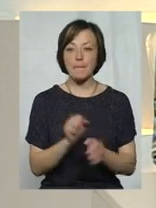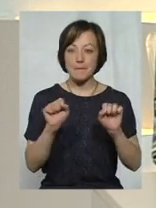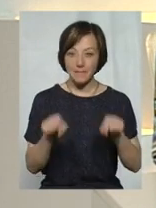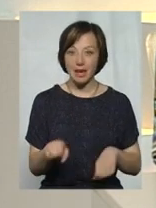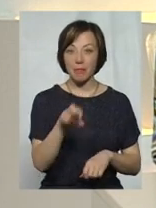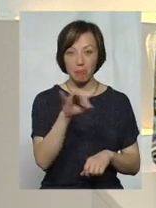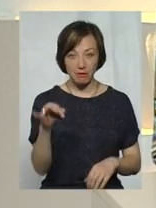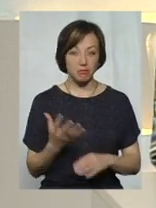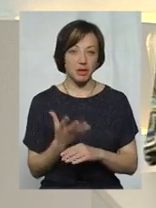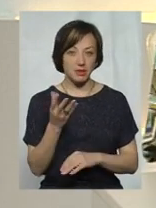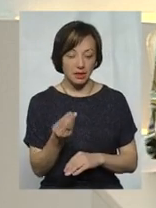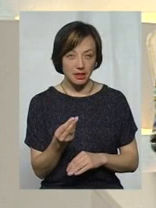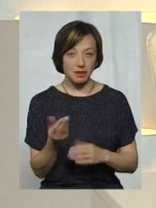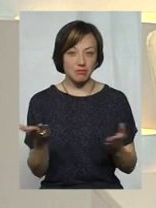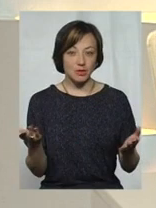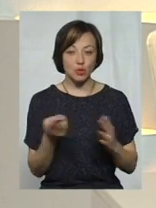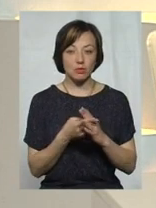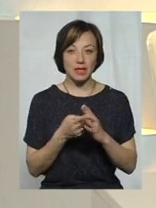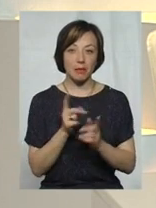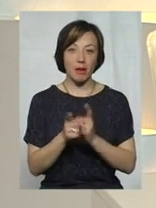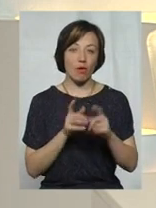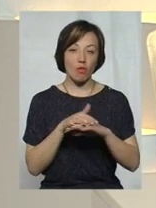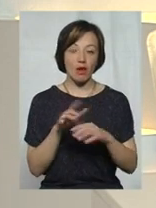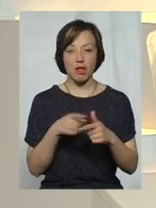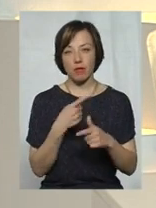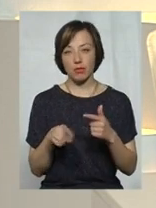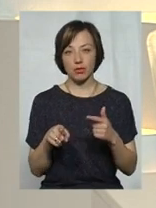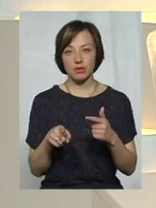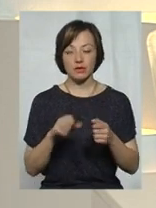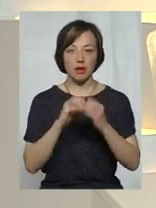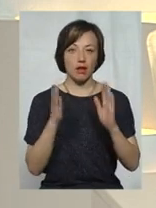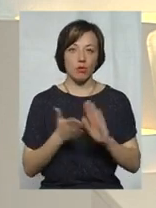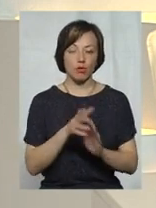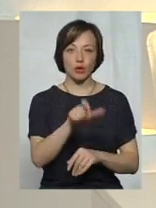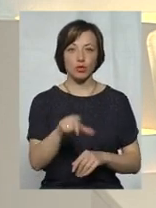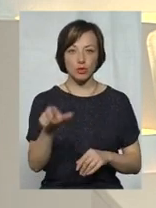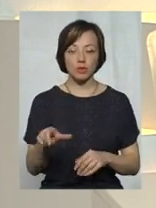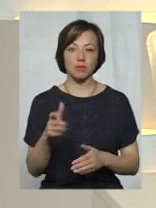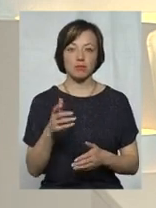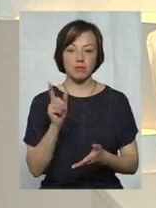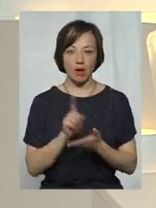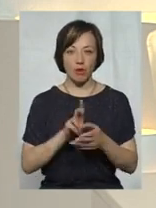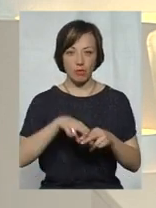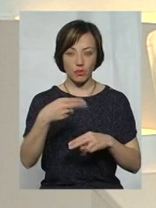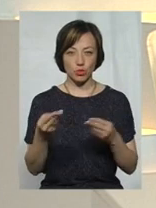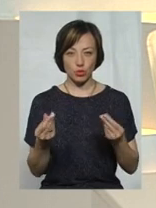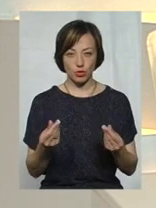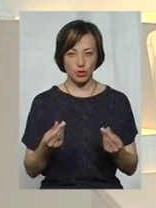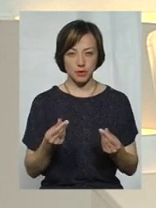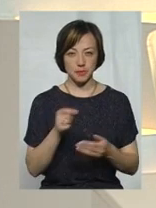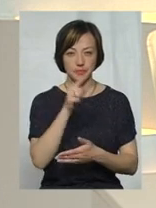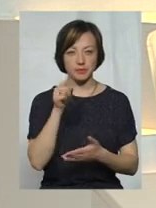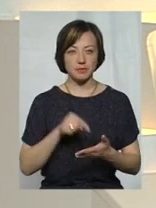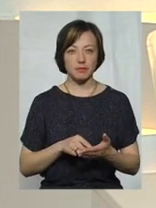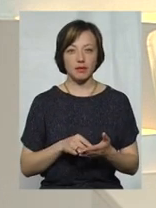сплачувати субсидію, перерахували, або ж загалом люди мають повернути гроші назад, які отримали від